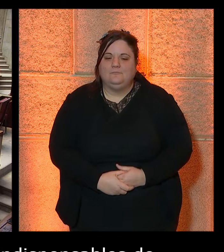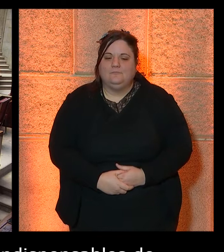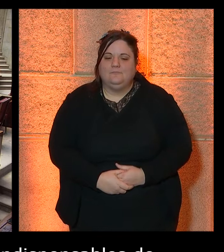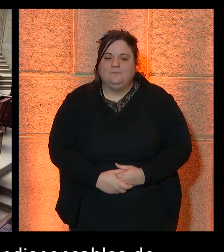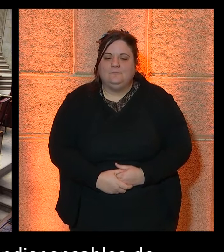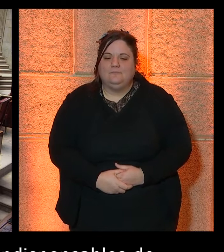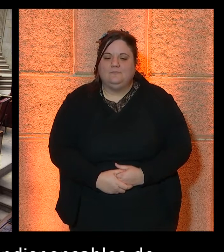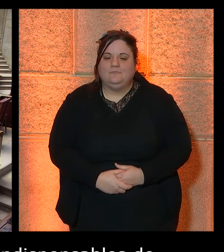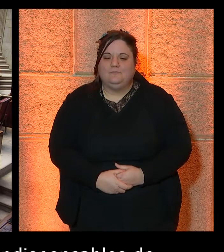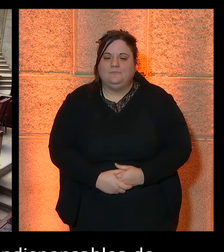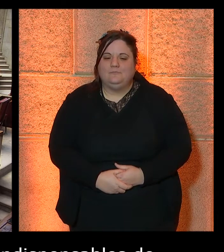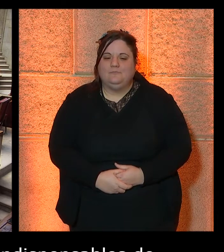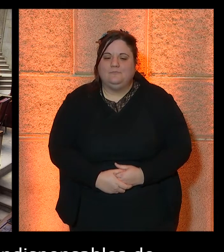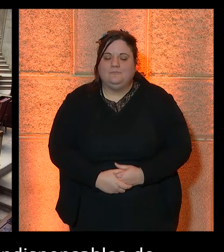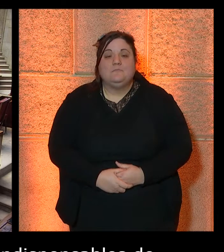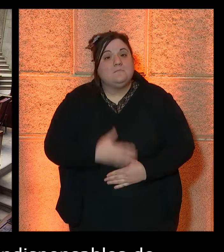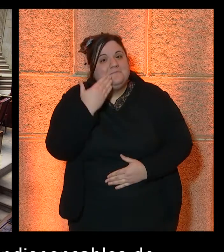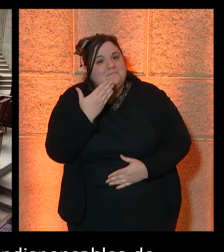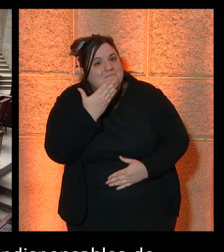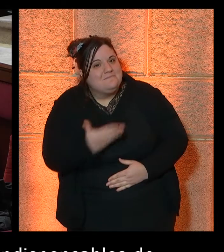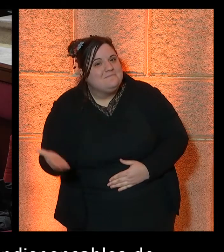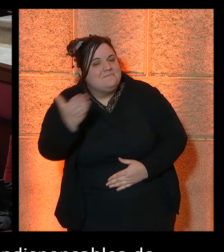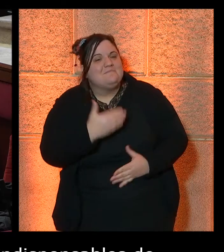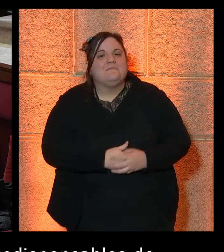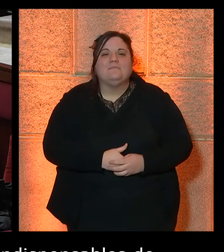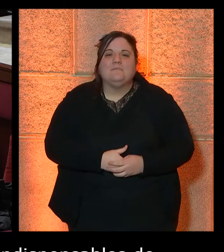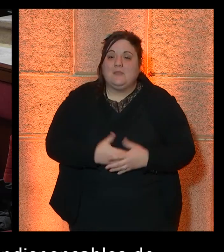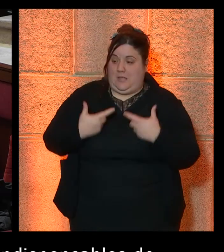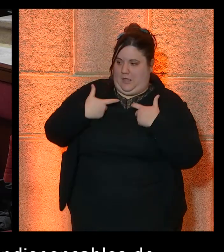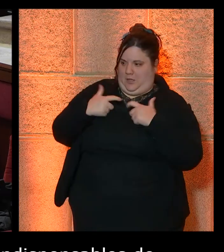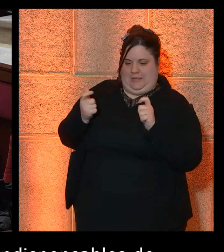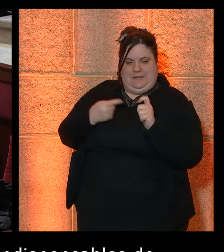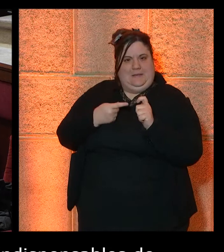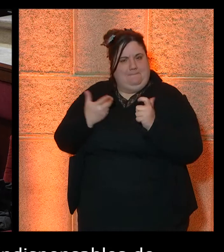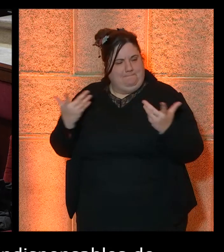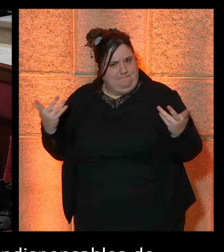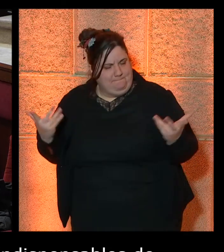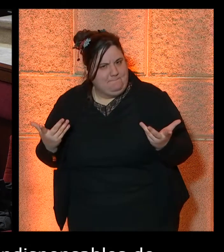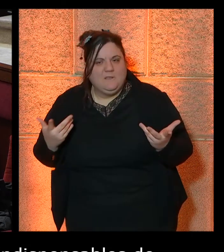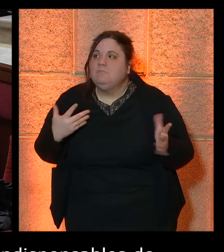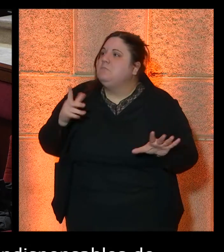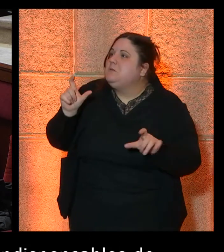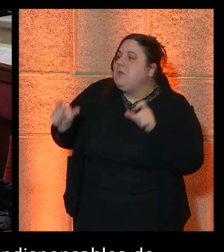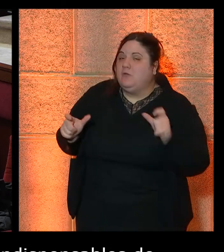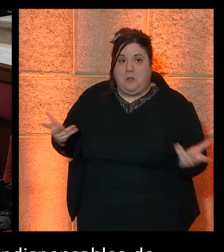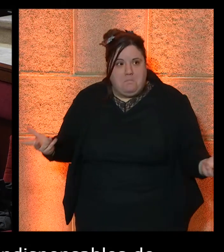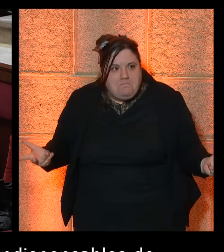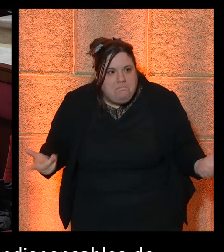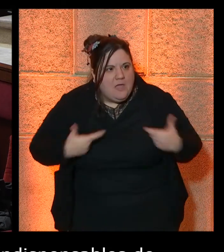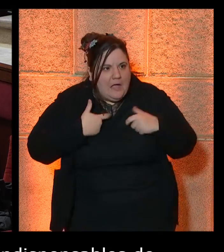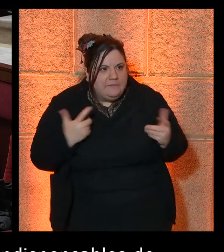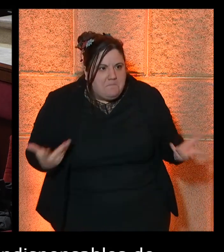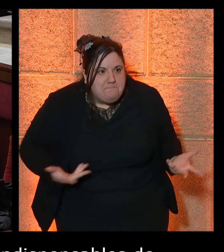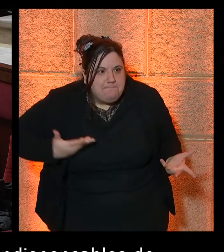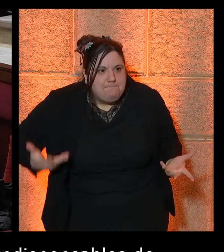Alors, l'accessibilité, pour rendre ce concept un peu plus clair pour celles et ceux d'entre nous qui n'en auraient pas encore entendu parler quand on parle